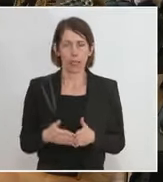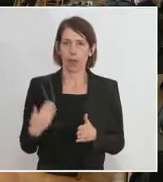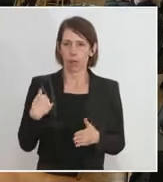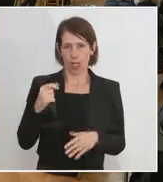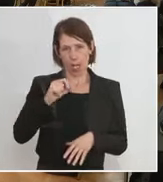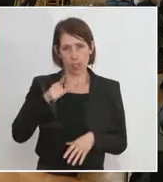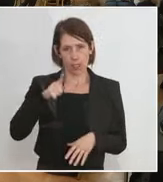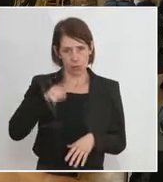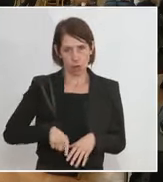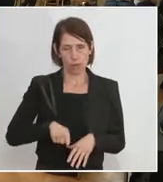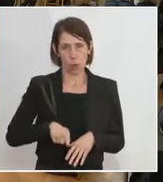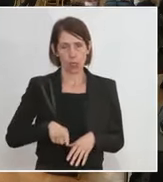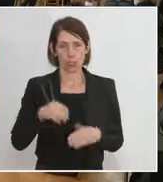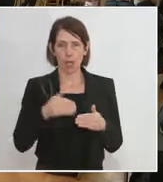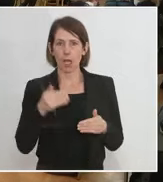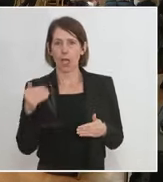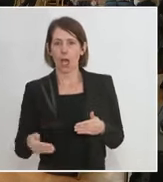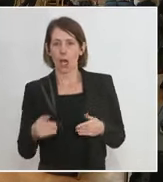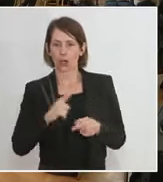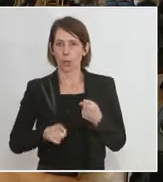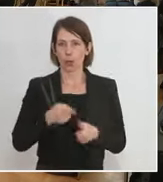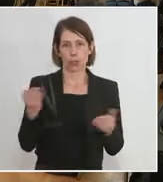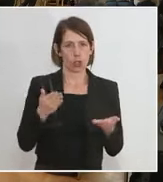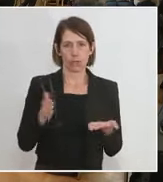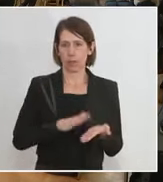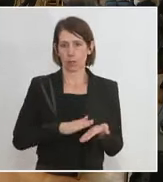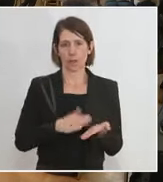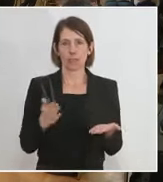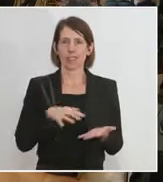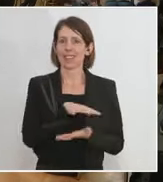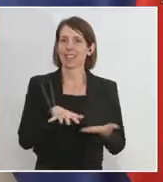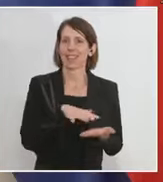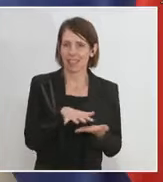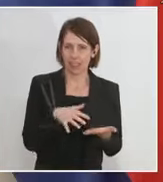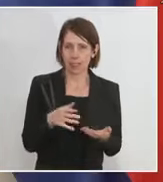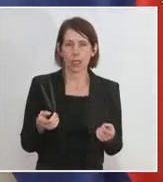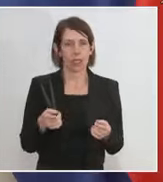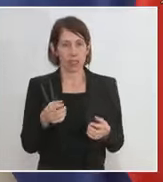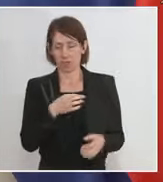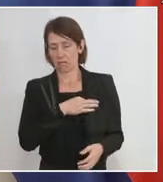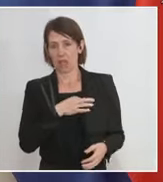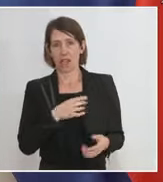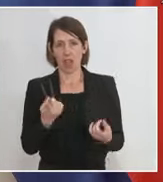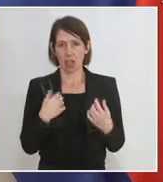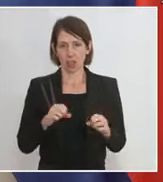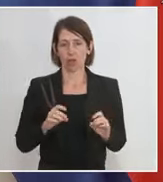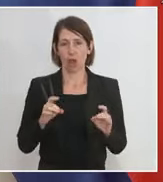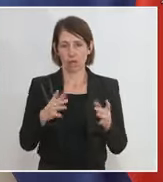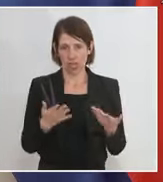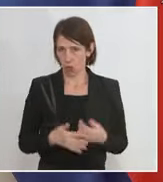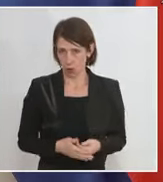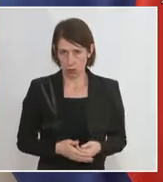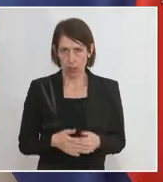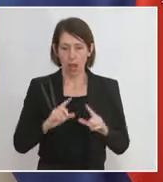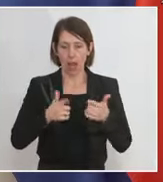Monate haben außenpolitisch eines bewiesen, Krisen und Konflikte haben keine Angst vor einem Virus. Allein wenn man die